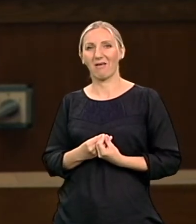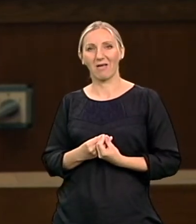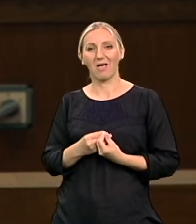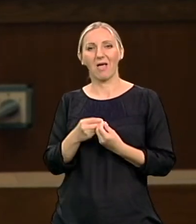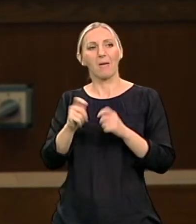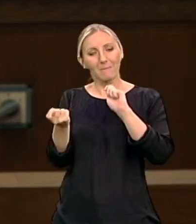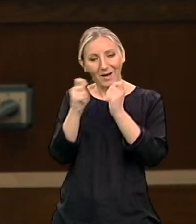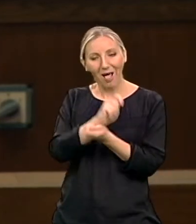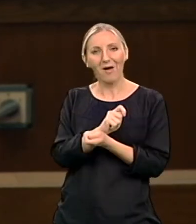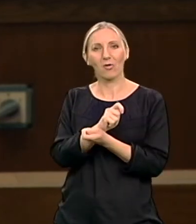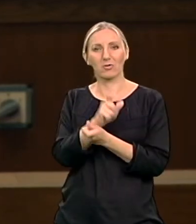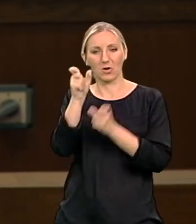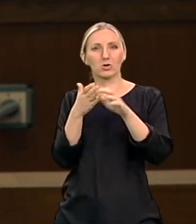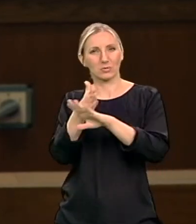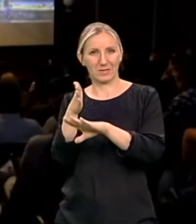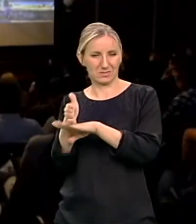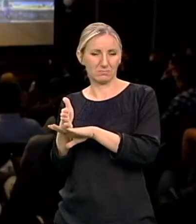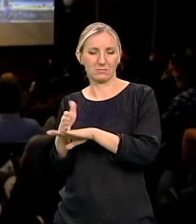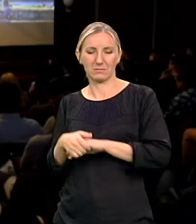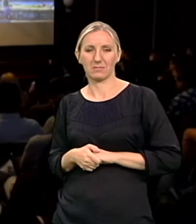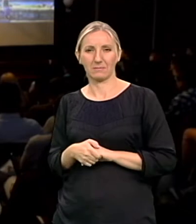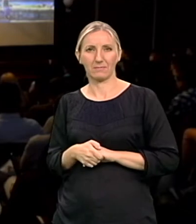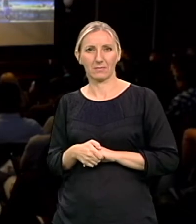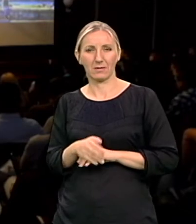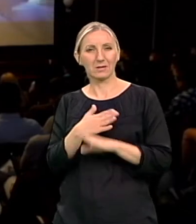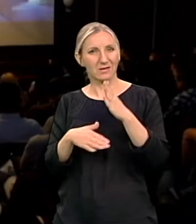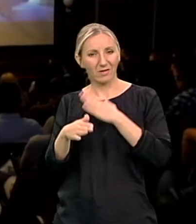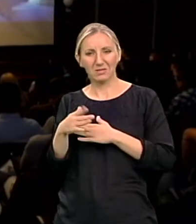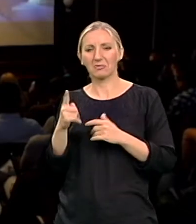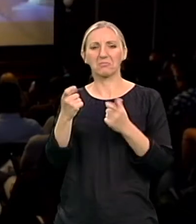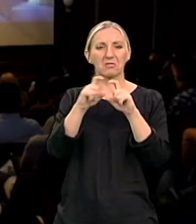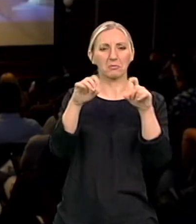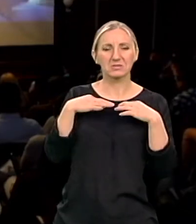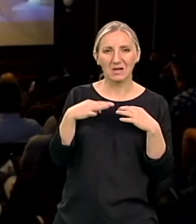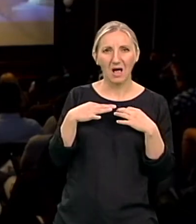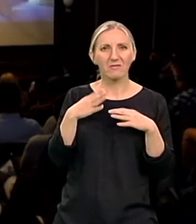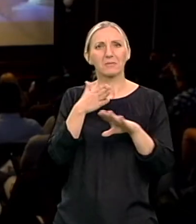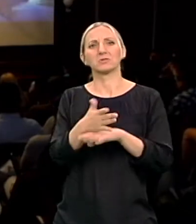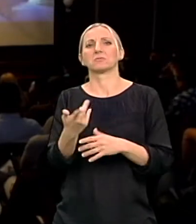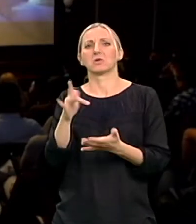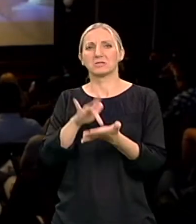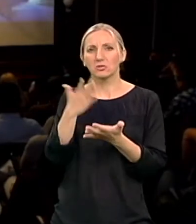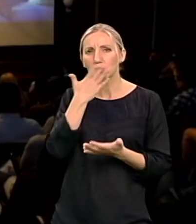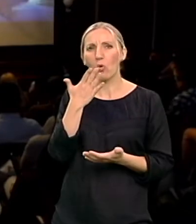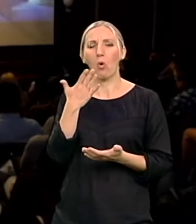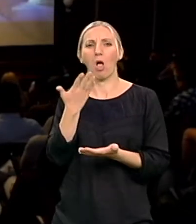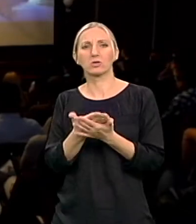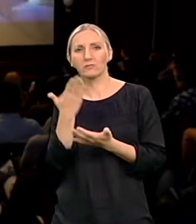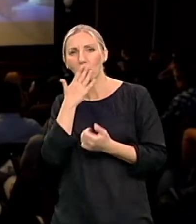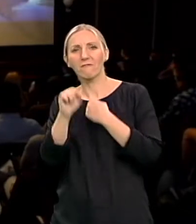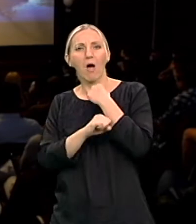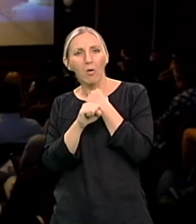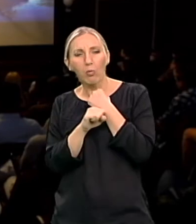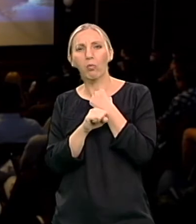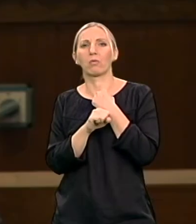prilagodi pristupačnošću. Da li su to domovi zdravlja, da li su to fakulteti, srednje škole, osnovne škole itd. Ti si i tu